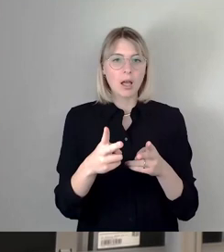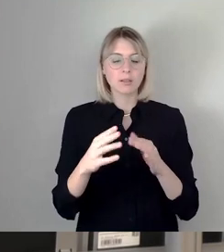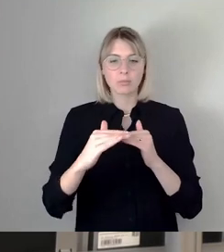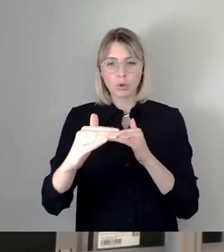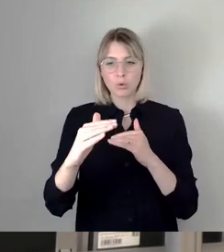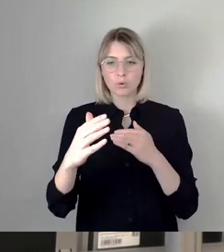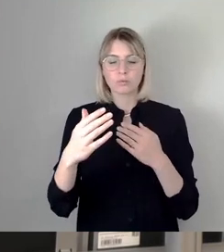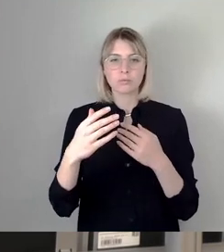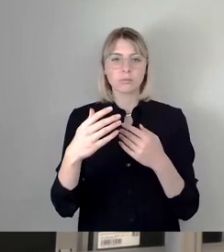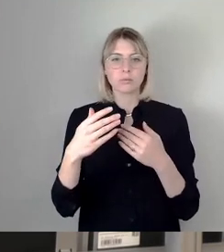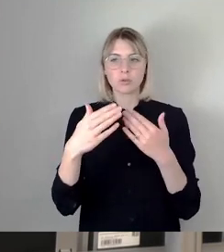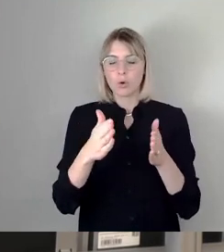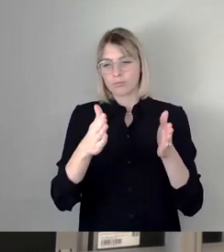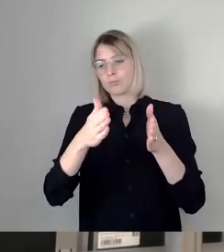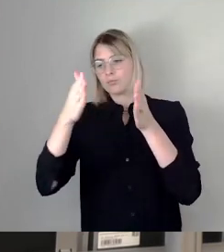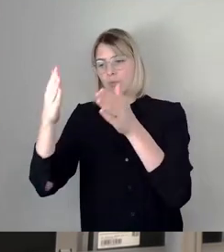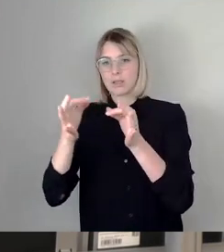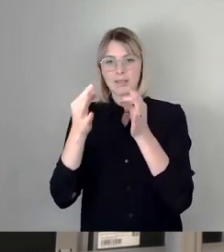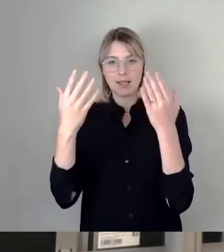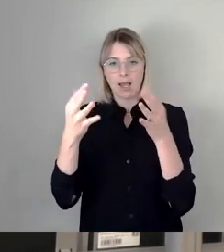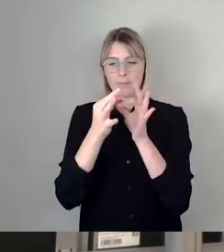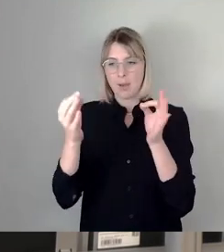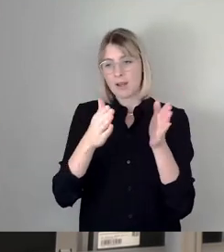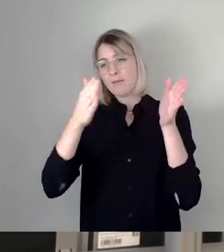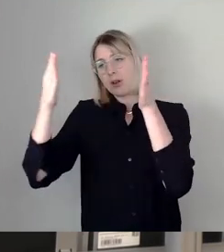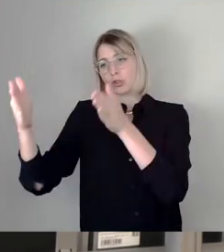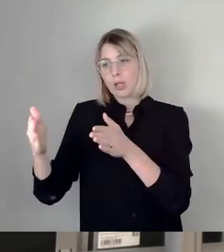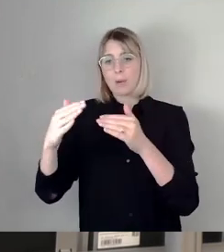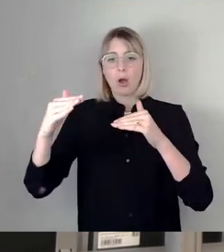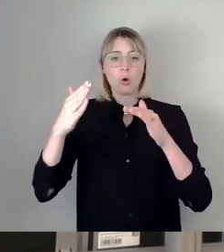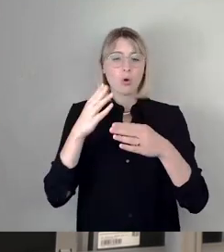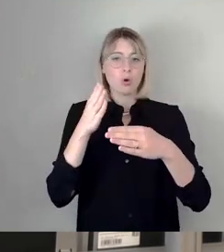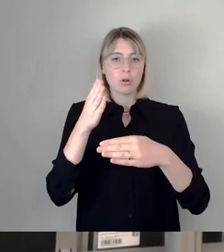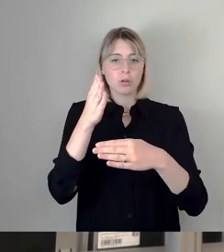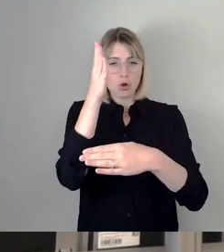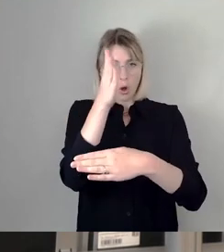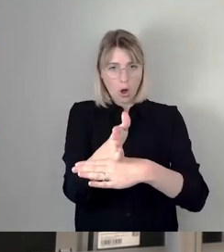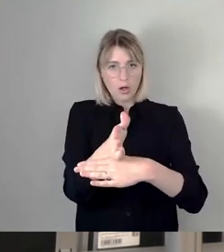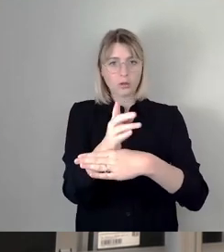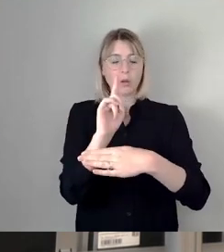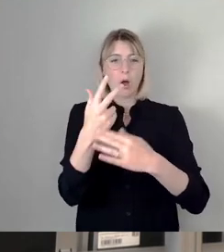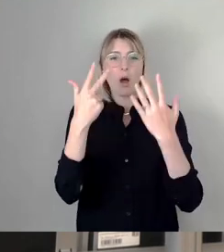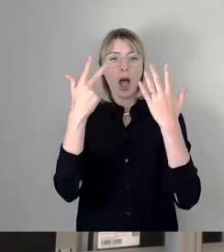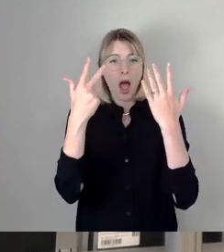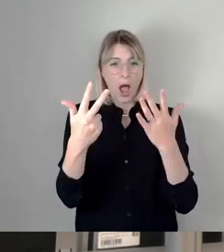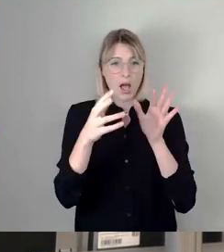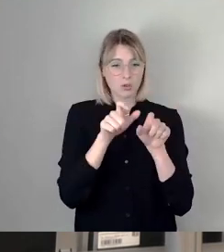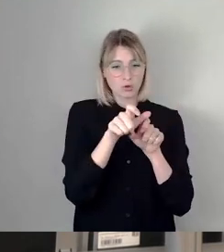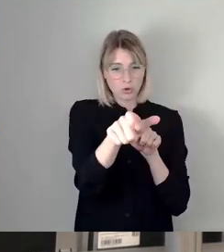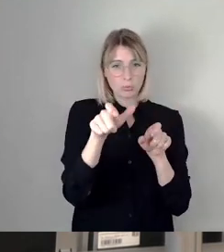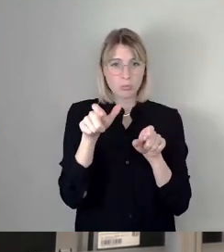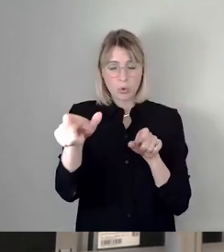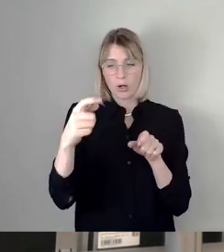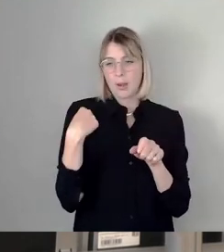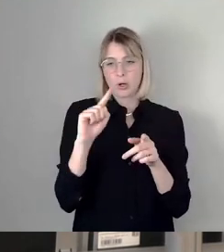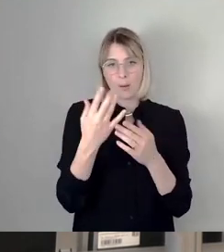zu 10 Meter. Es sind an den Kreuzungen, ich habe gerade nochmal nachgezählt, acht Spuren, acht Auto- und Bahnspuren, eine